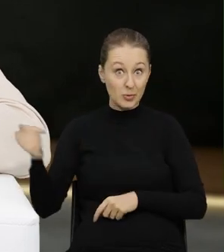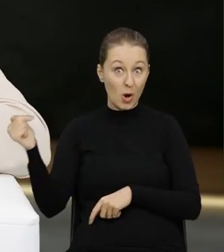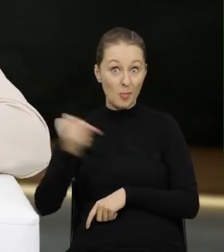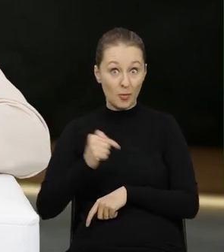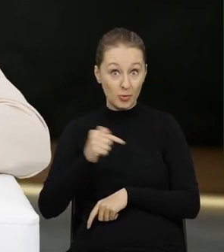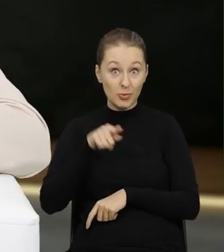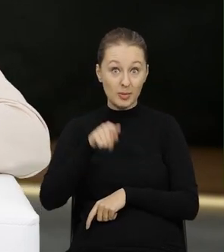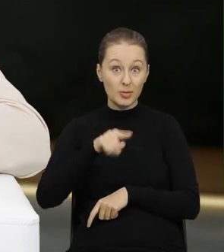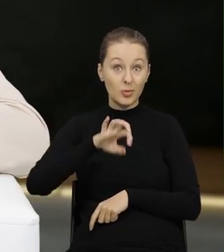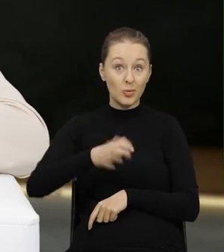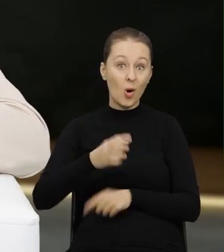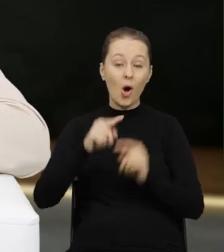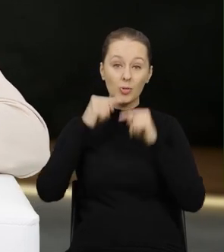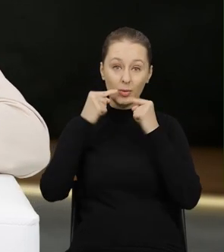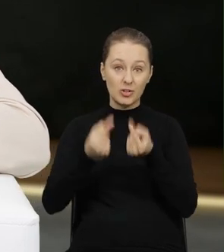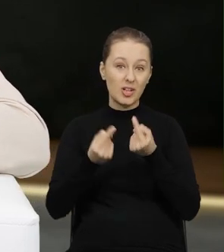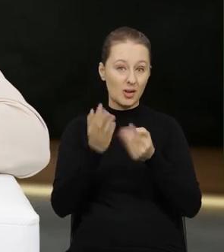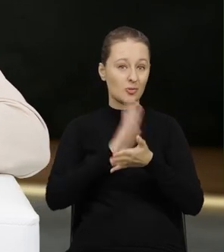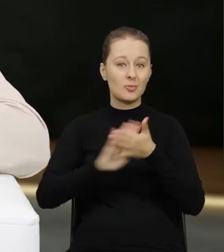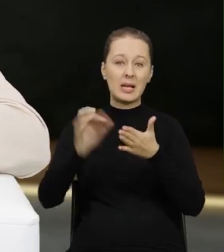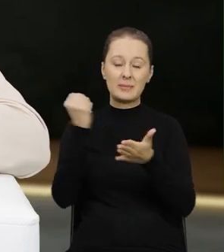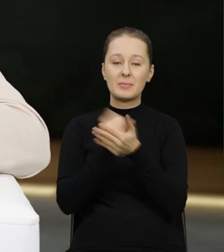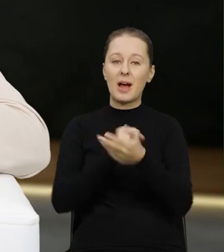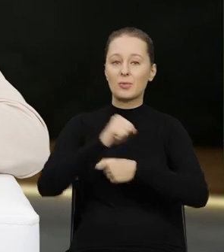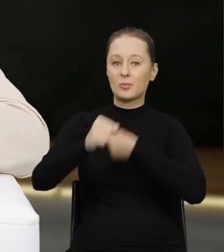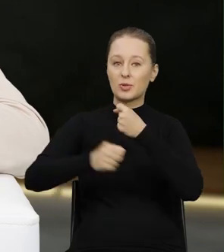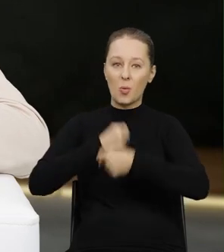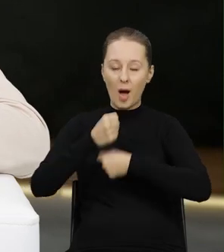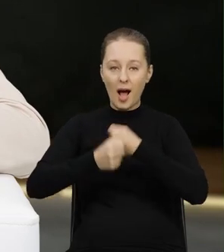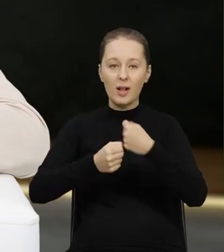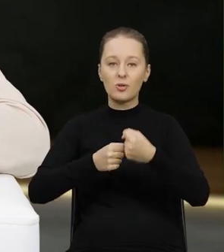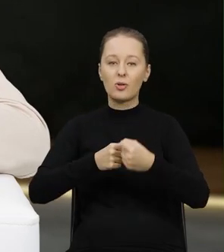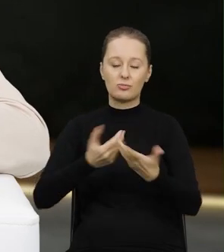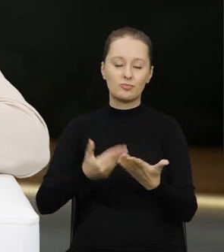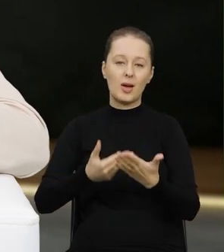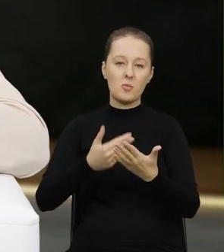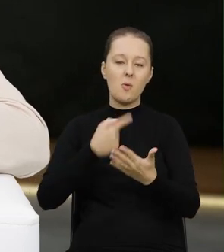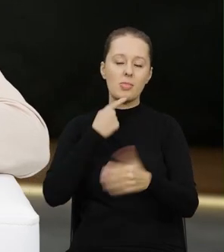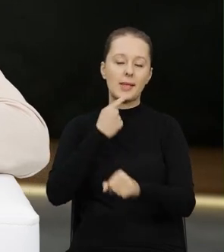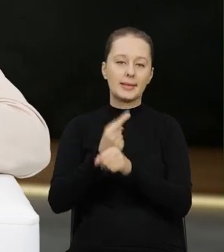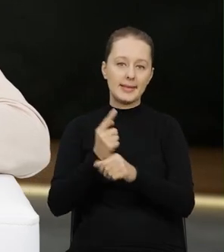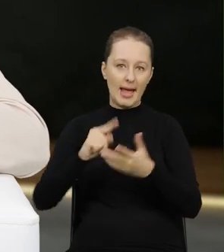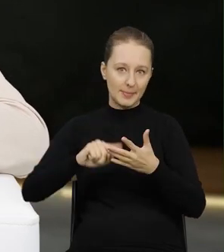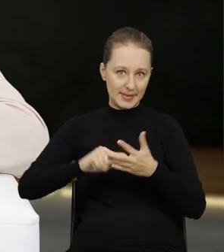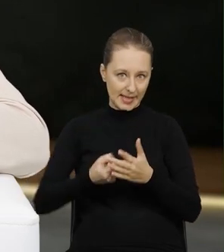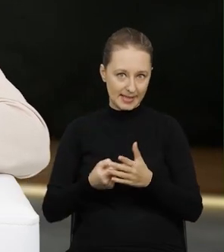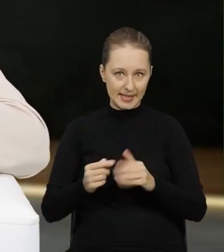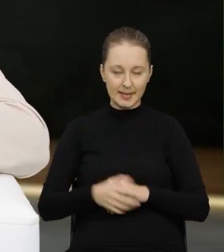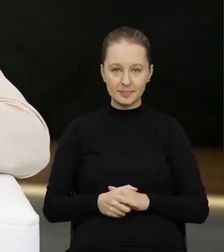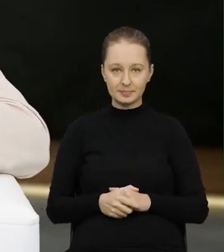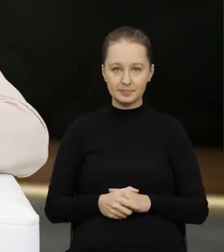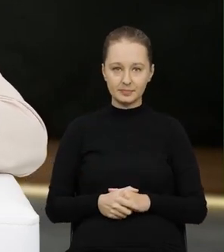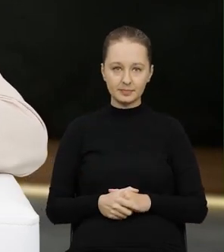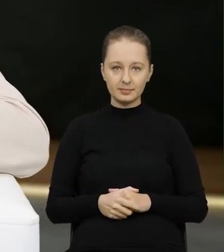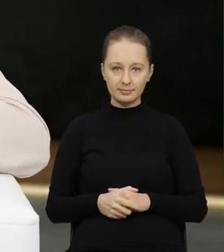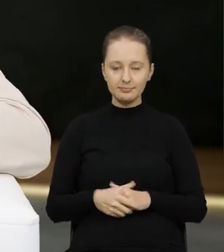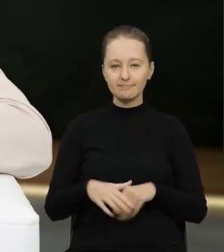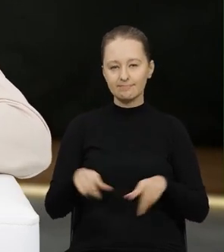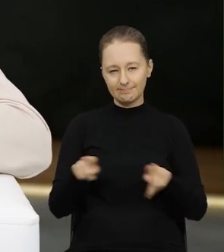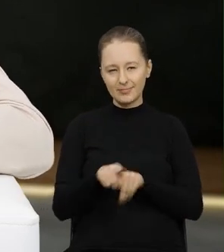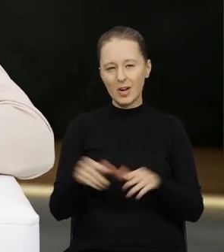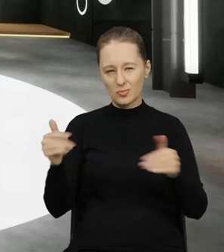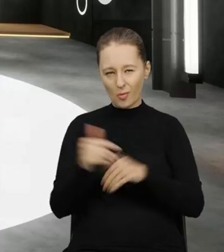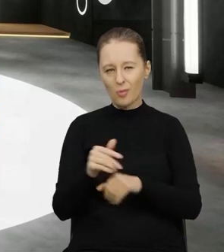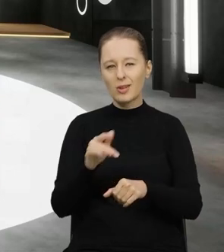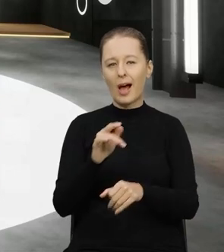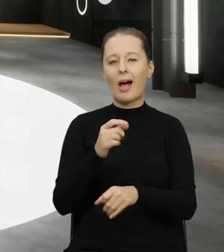podmiot odpowiedzialny za nielegalną działalność w drodze decyzji administracyjnej, która, jak sobie zdajemy sprawę,